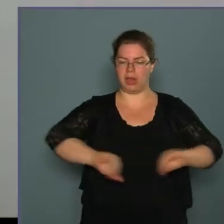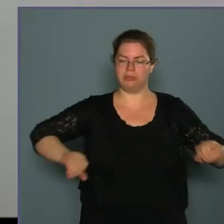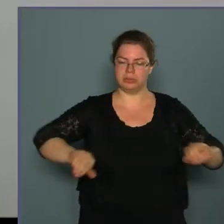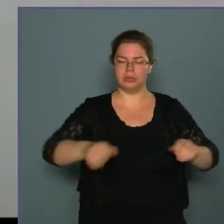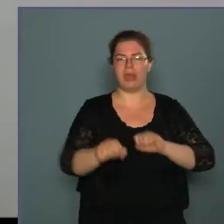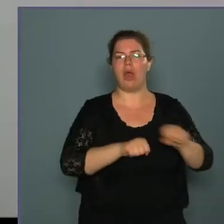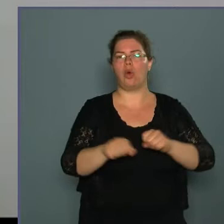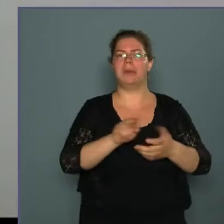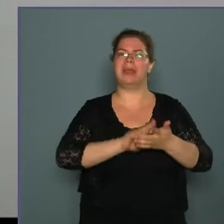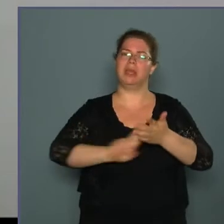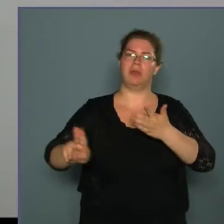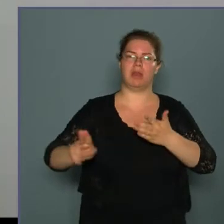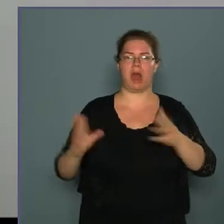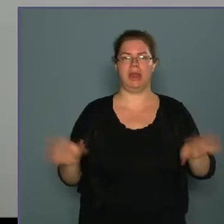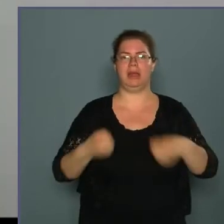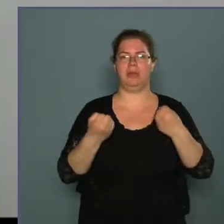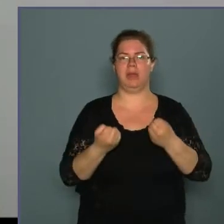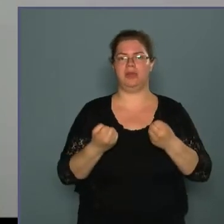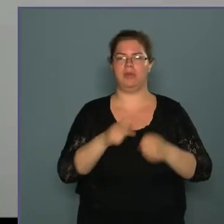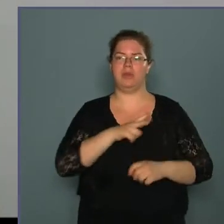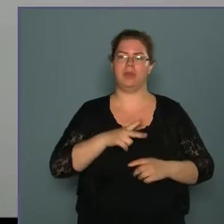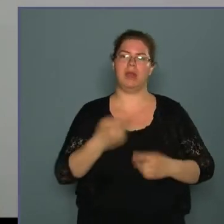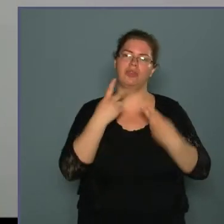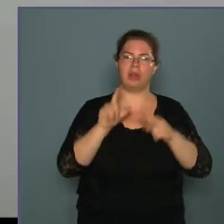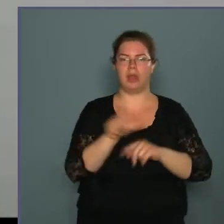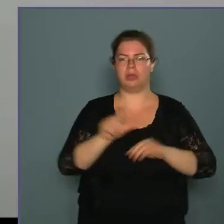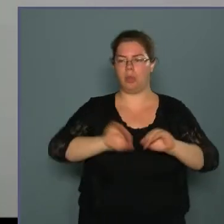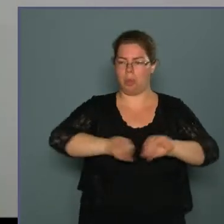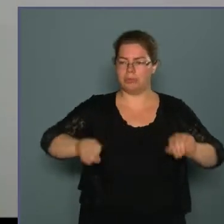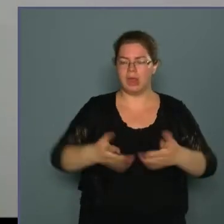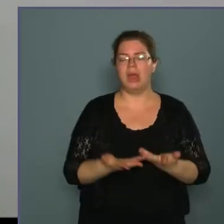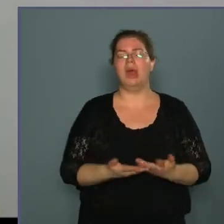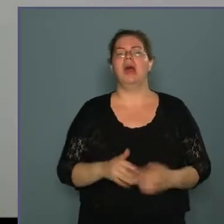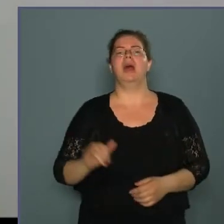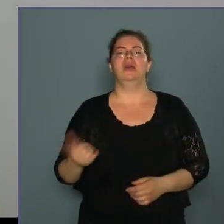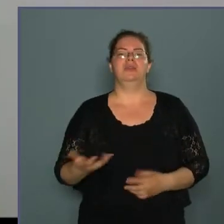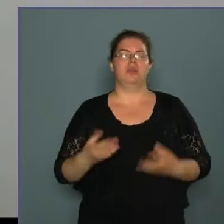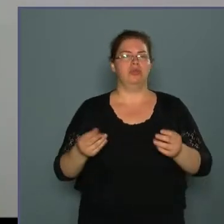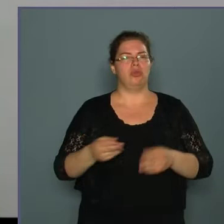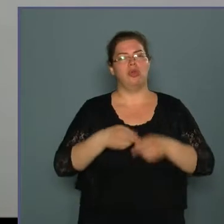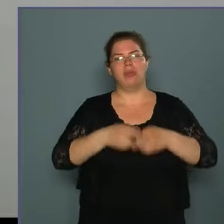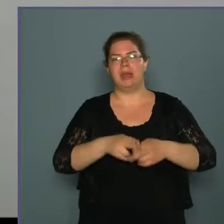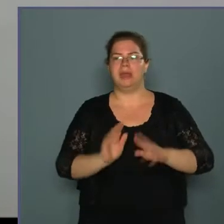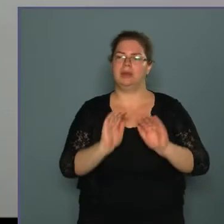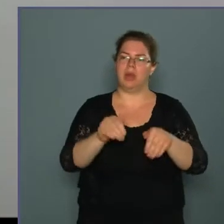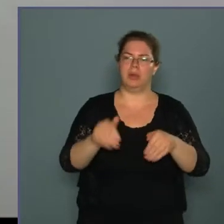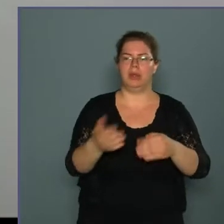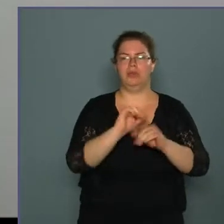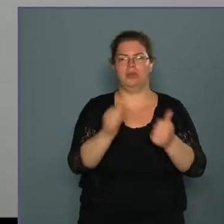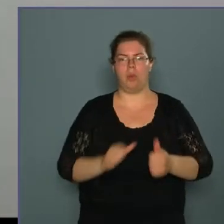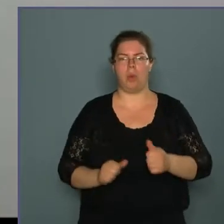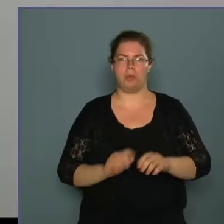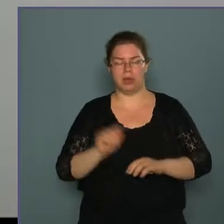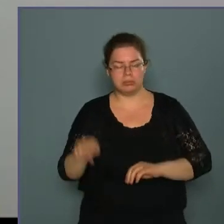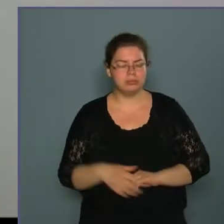kormányhivatalok létrehozásával a szociális ellátás, átkerült hozzájuk is egy csomó segélyezési támogatási forma. Az önkormányzatnál,